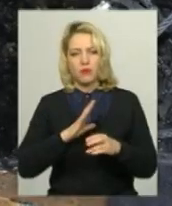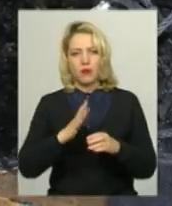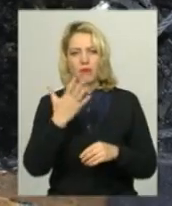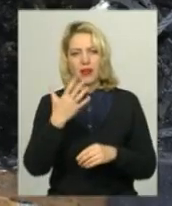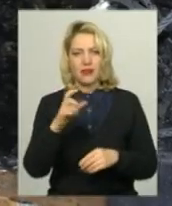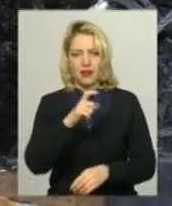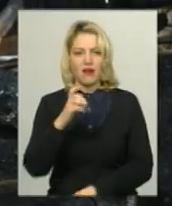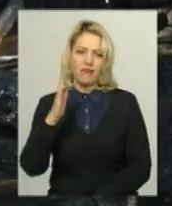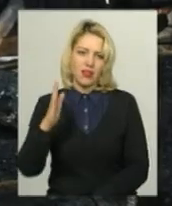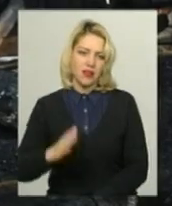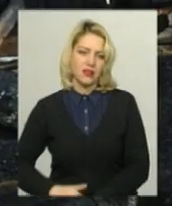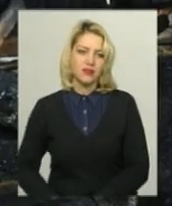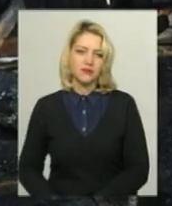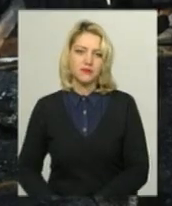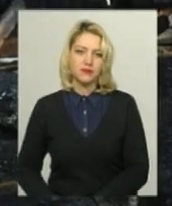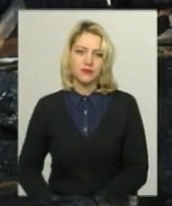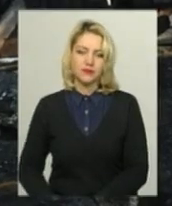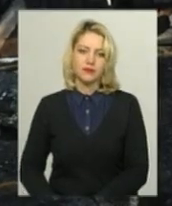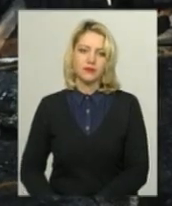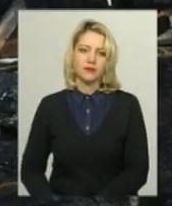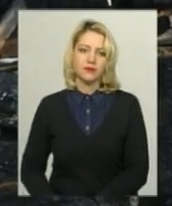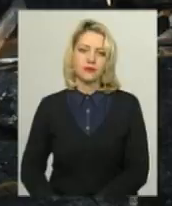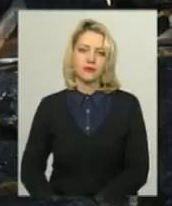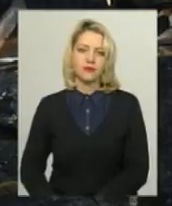Тетяна Ворожцова, Олександр Горішевський, новини Подільга, Центр.